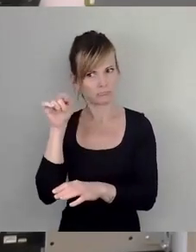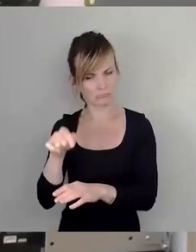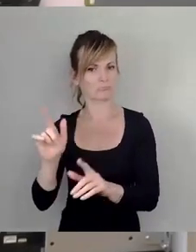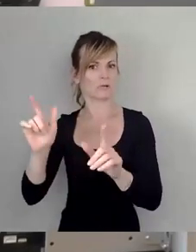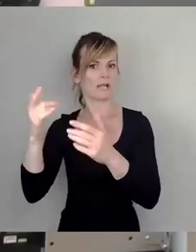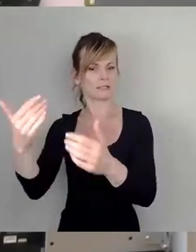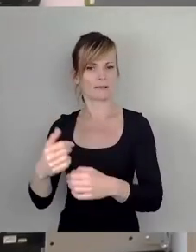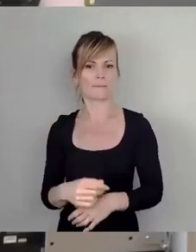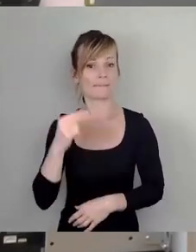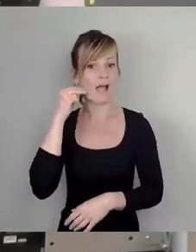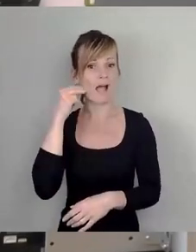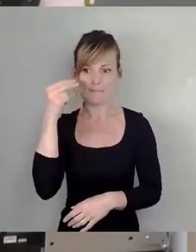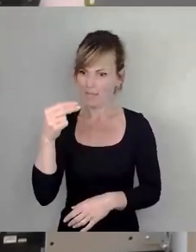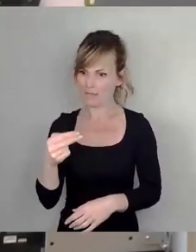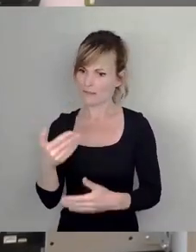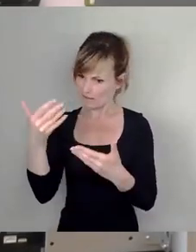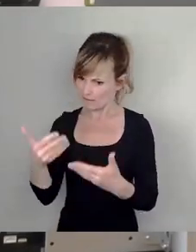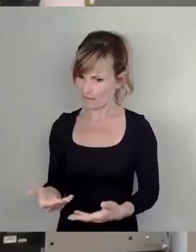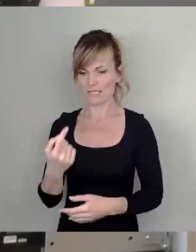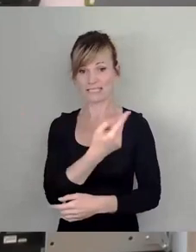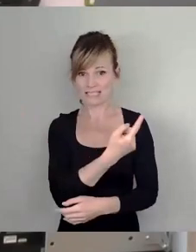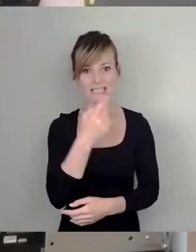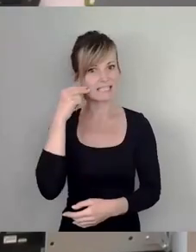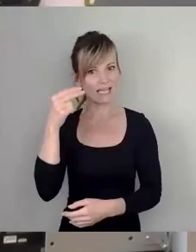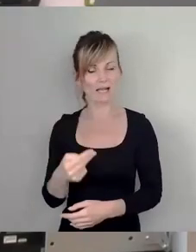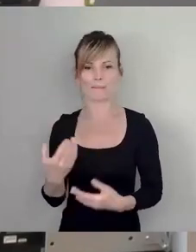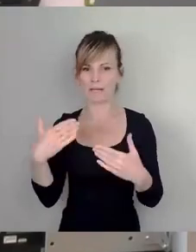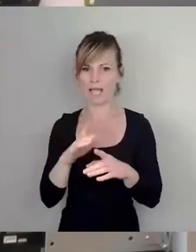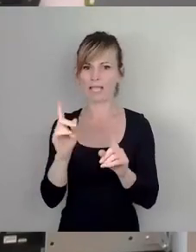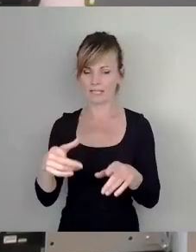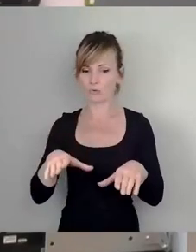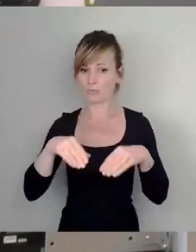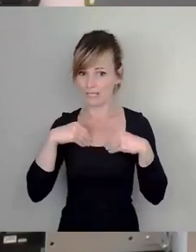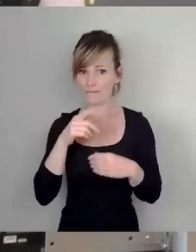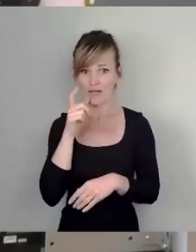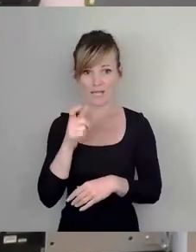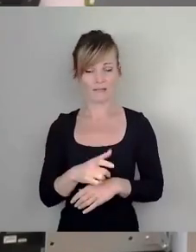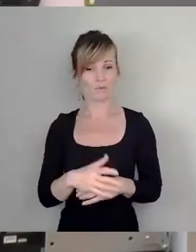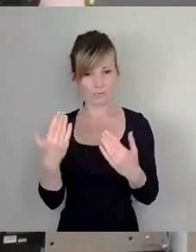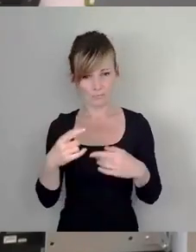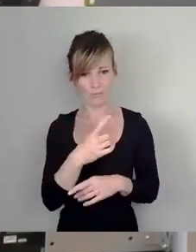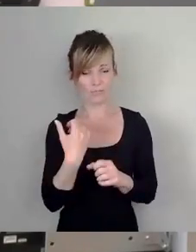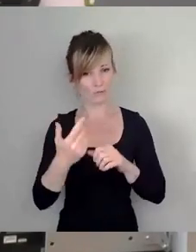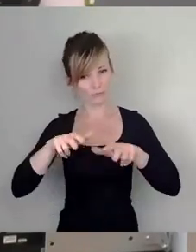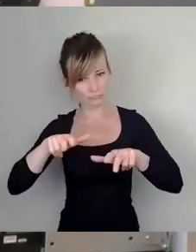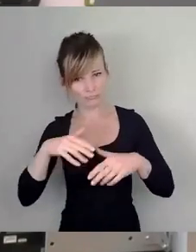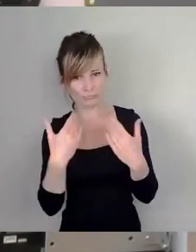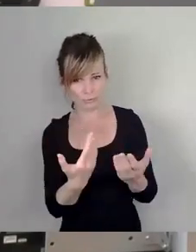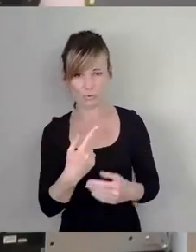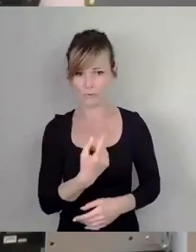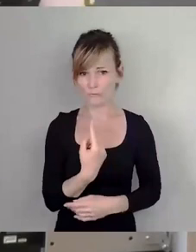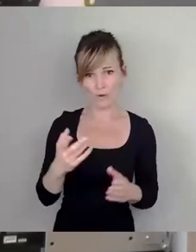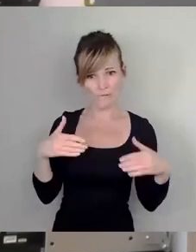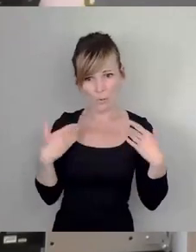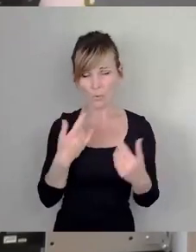Namen, die man da hat und die bereit sind, die Verantwortung zu übernehmen, die bereit sind, das zu machen. Das sollte uns doch freuen. Junge